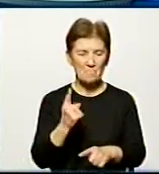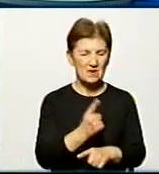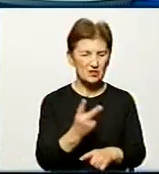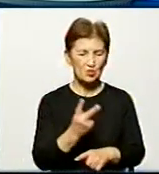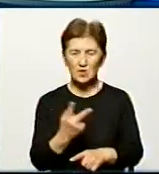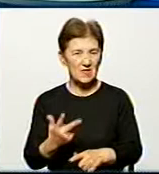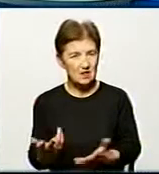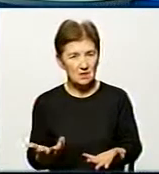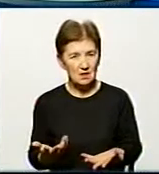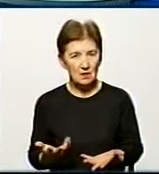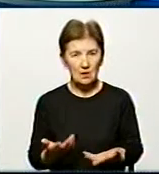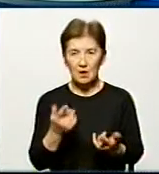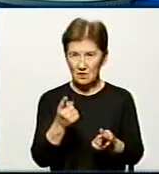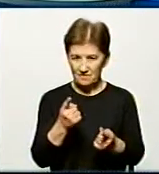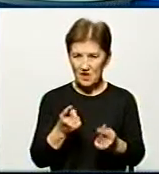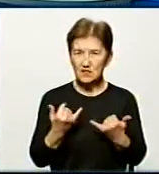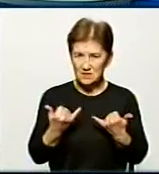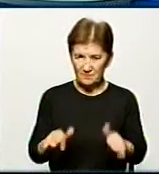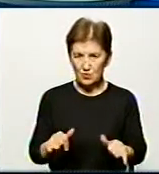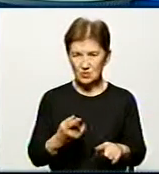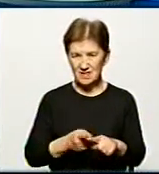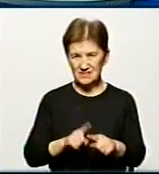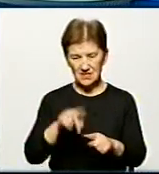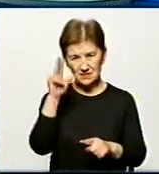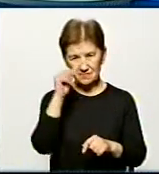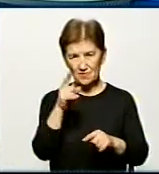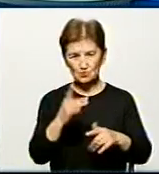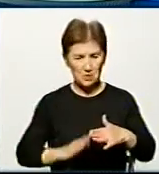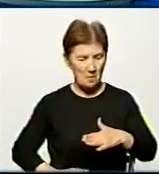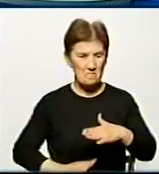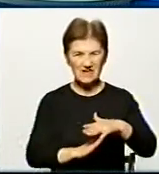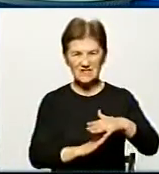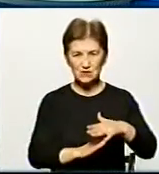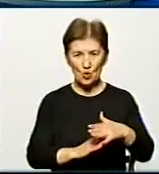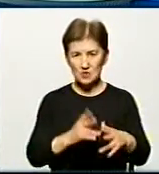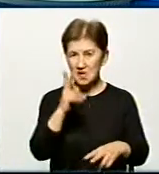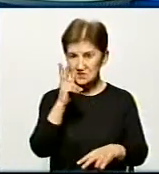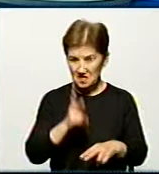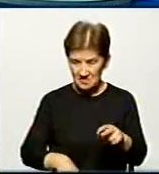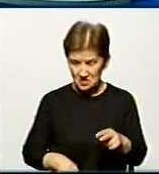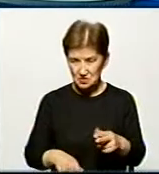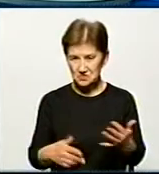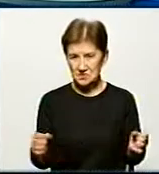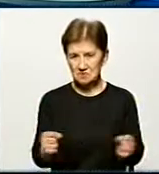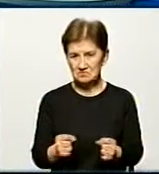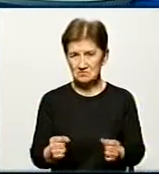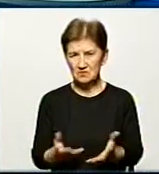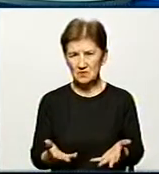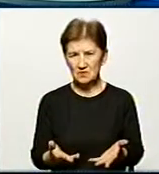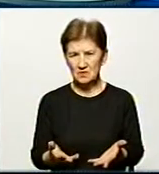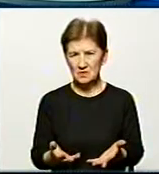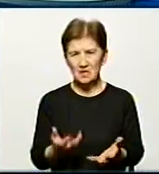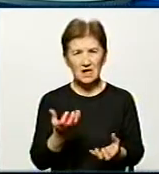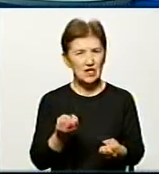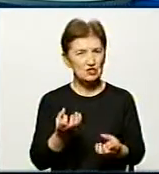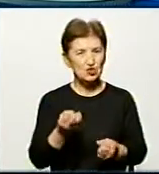Сьомий. Вас дивуються цифри сьогодні? Епідсезон вже завершується і сьома жертва від грипу? Епідсезон